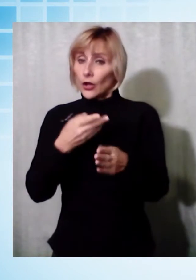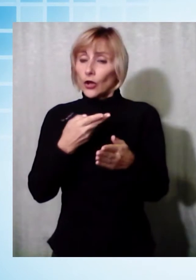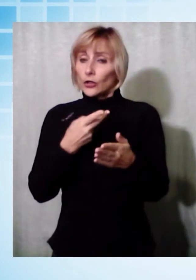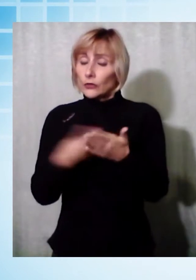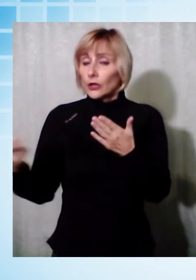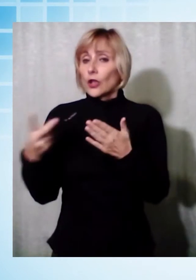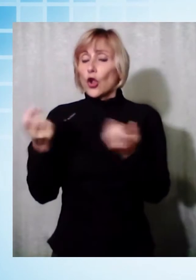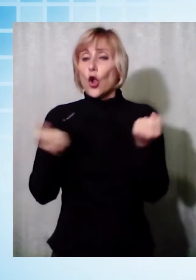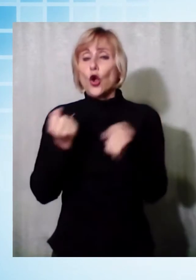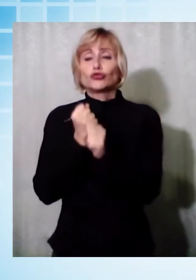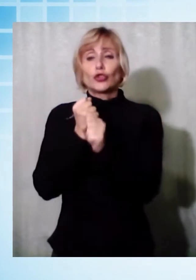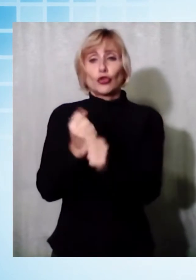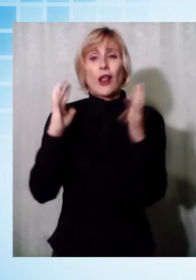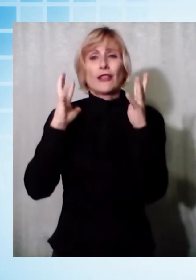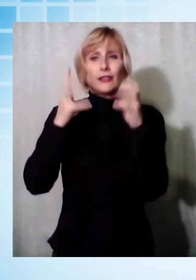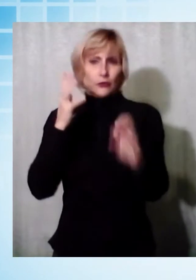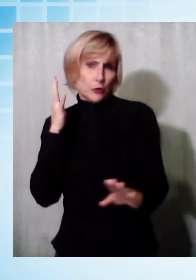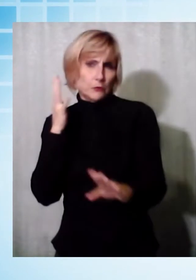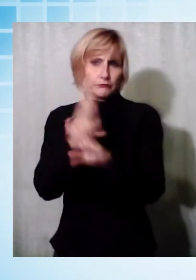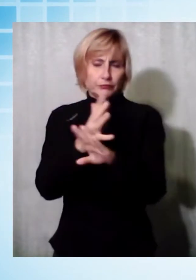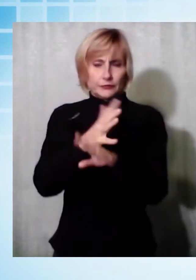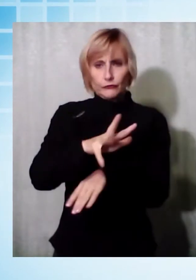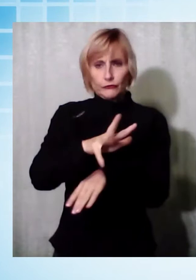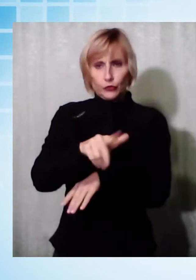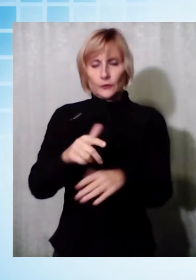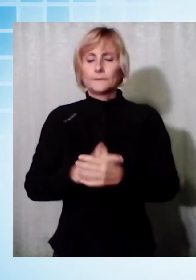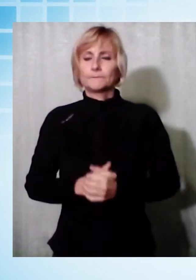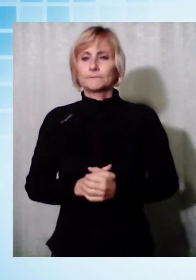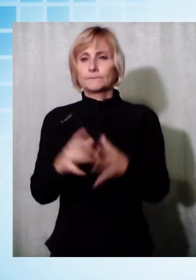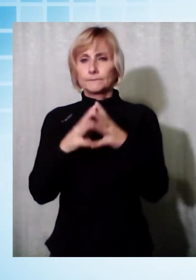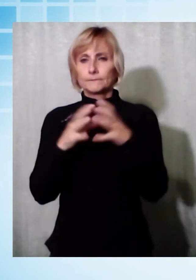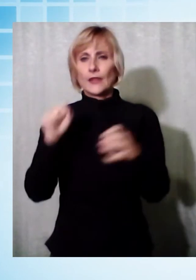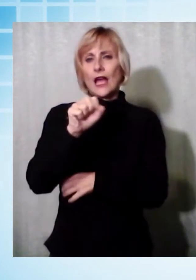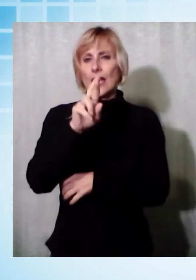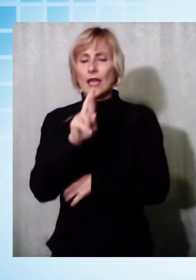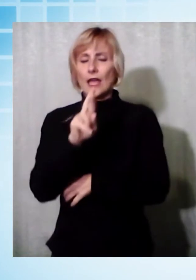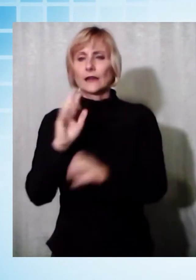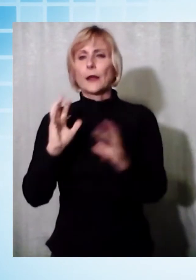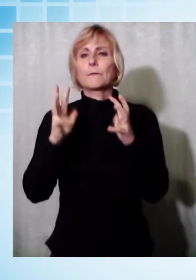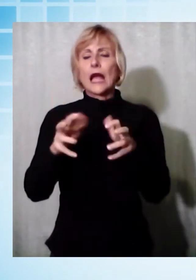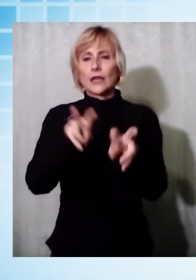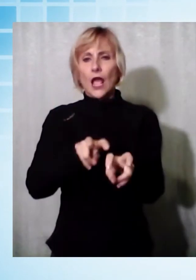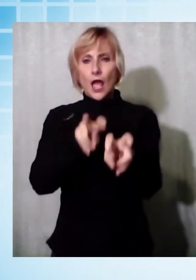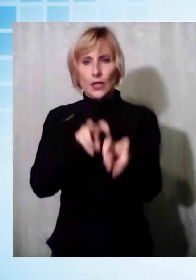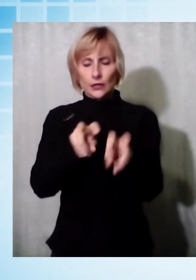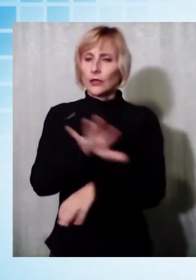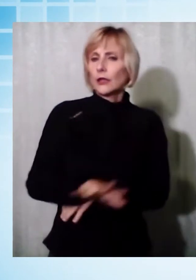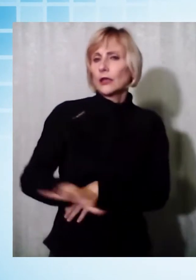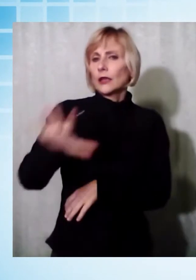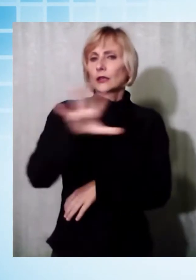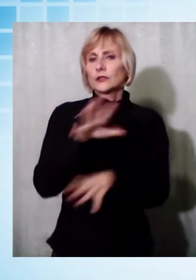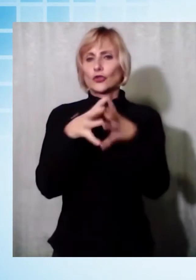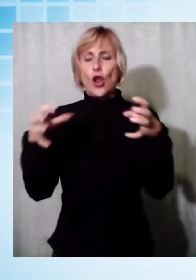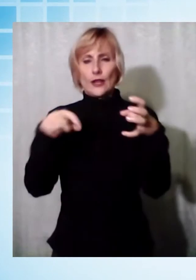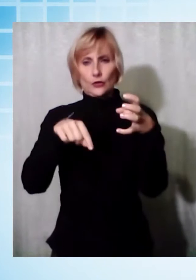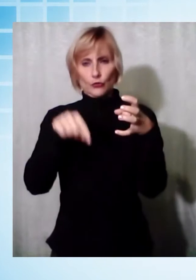trattori. Tentativo di spaccata presso l'azienda R Macchine Agricole che si trova nell'area industriale del Chitarrino a Fornaci di